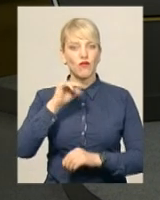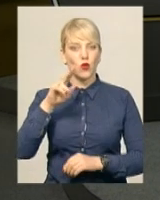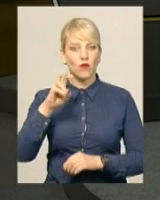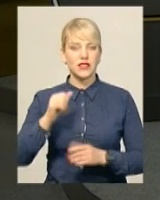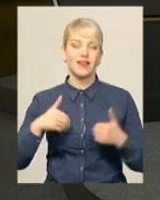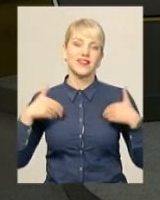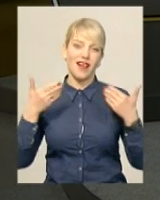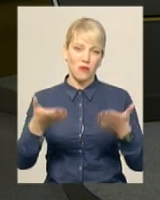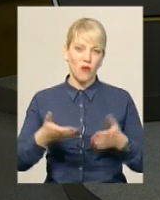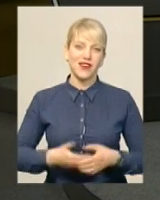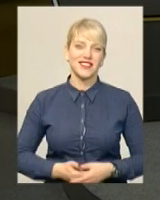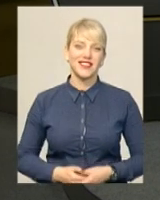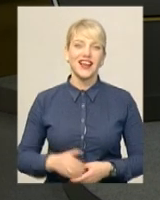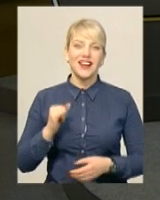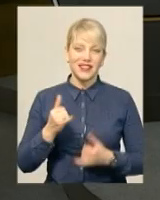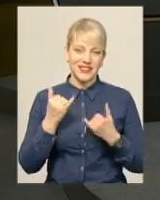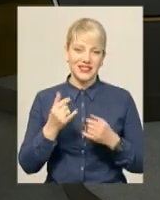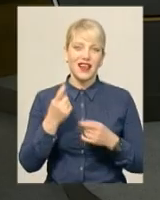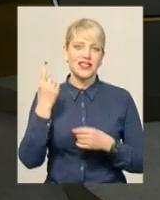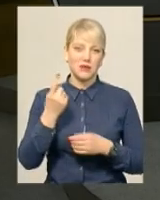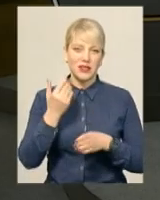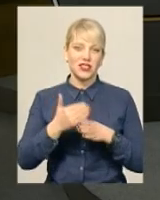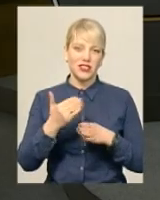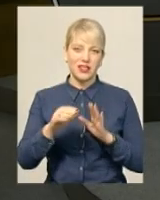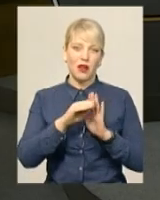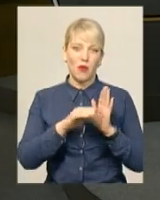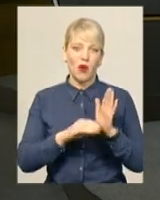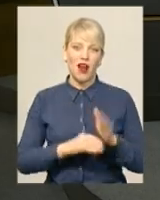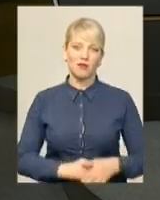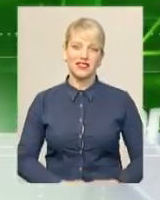Фіновська. Ми вітаємо вас. І зараз анонс першої частини програми.